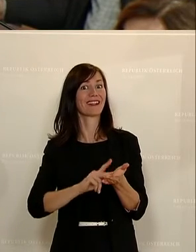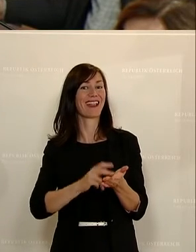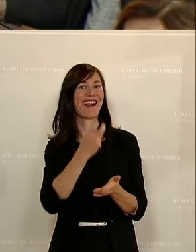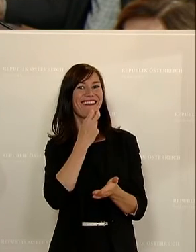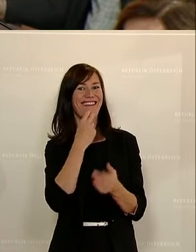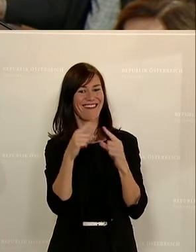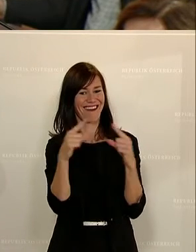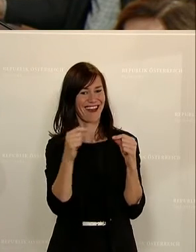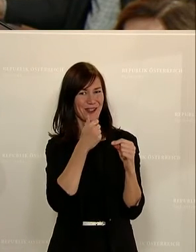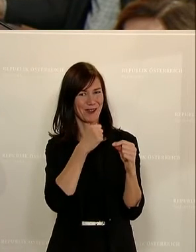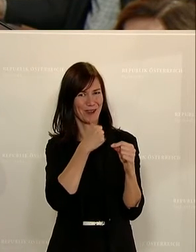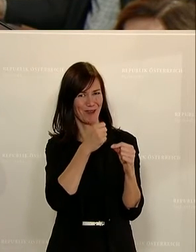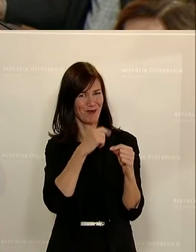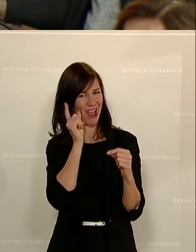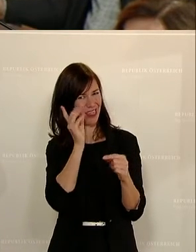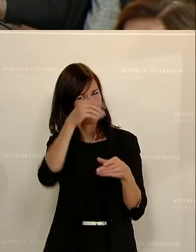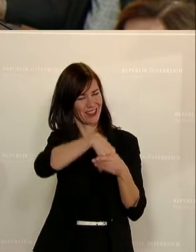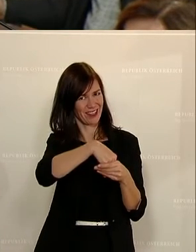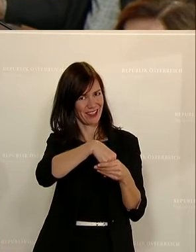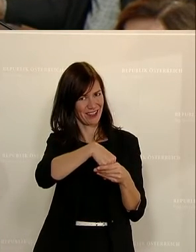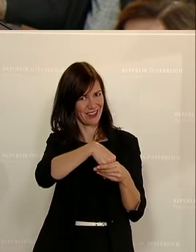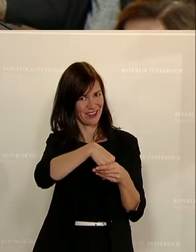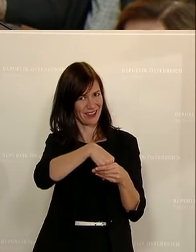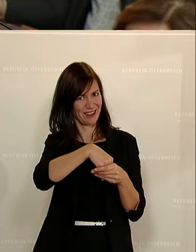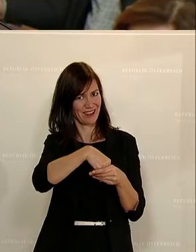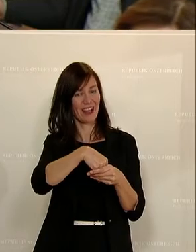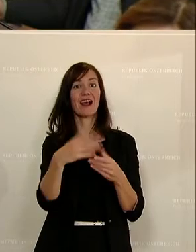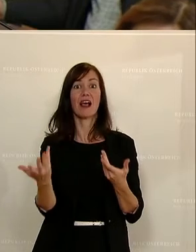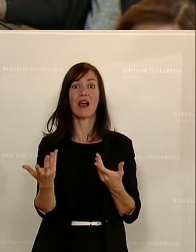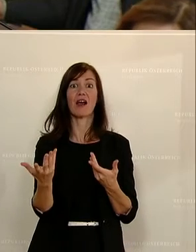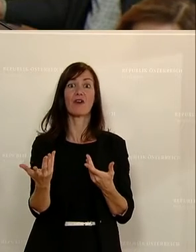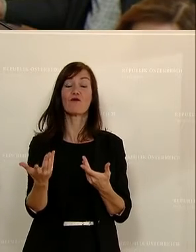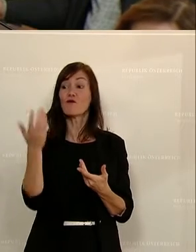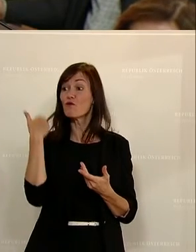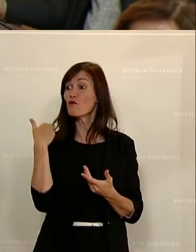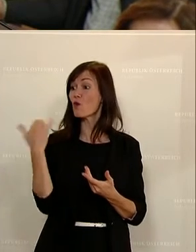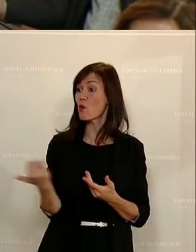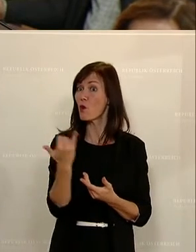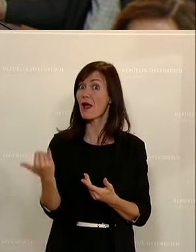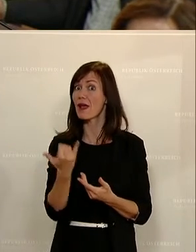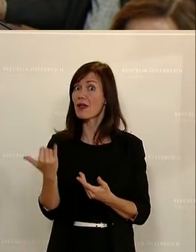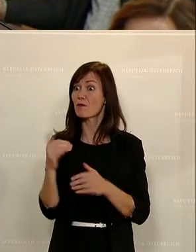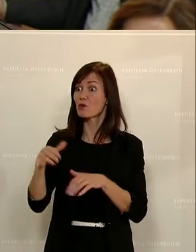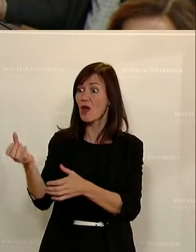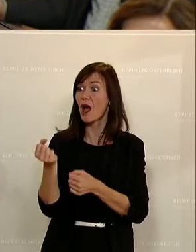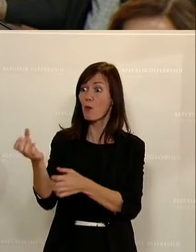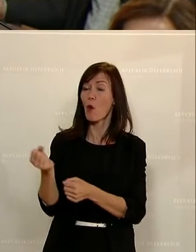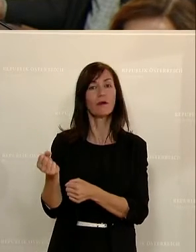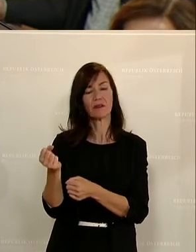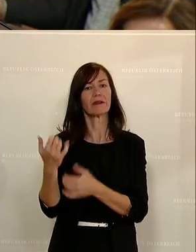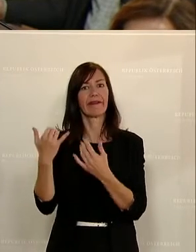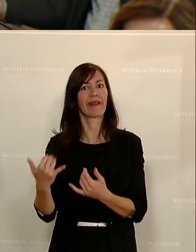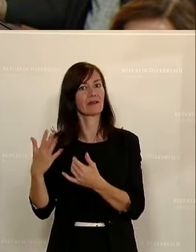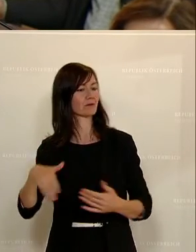Wir bringen damit die Verwaltung von einer Hohl in eine Bringschuld, das, was wir schlussendlich auch schaffen sollten. Stellen Sie sich vor,